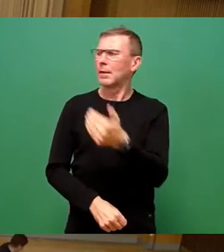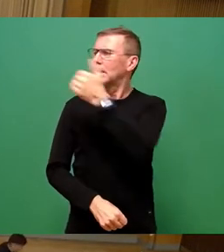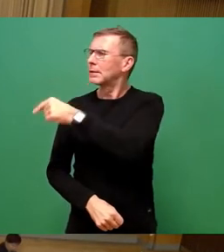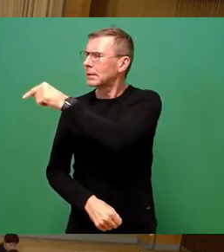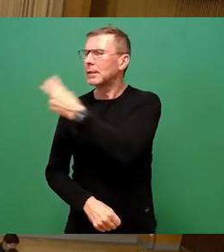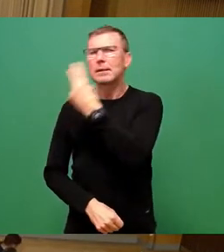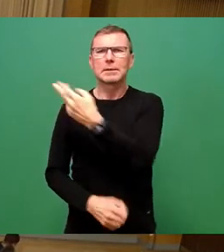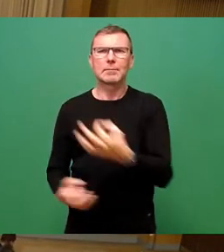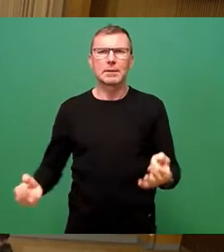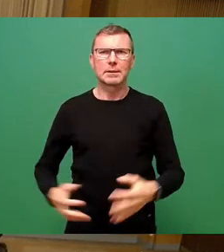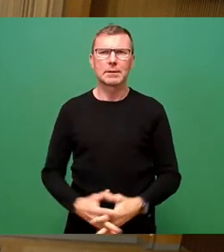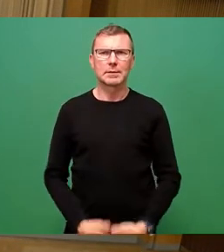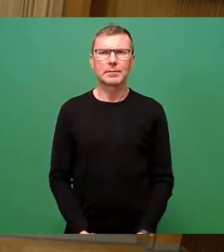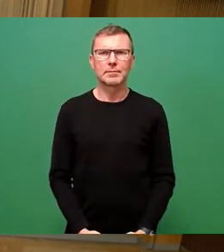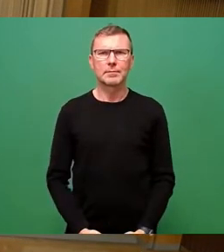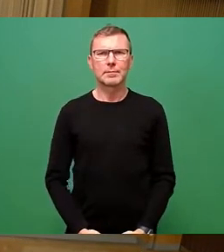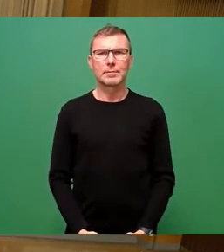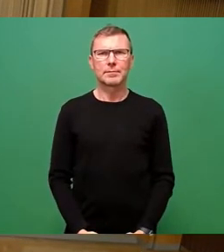oder schlecht, nur von hinten.